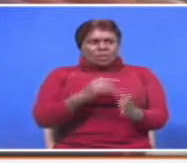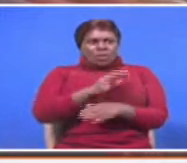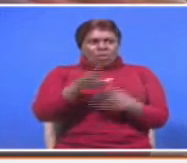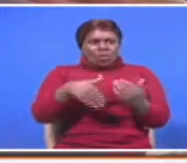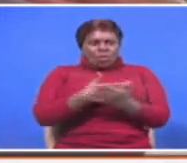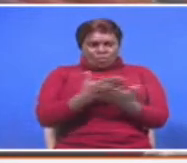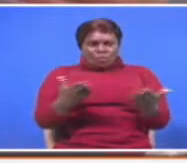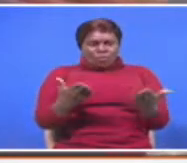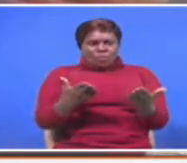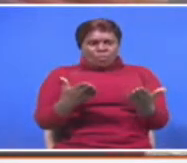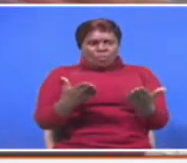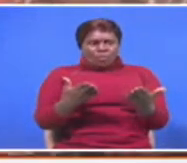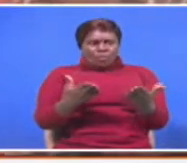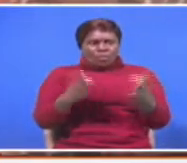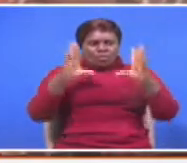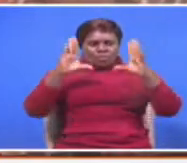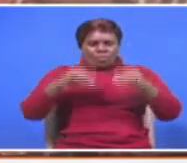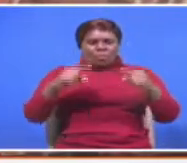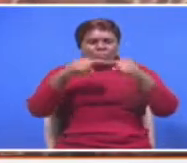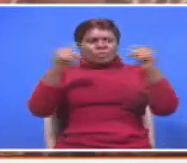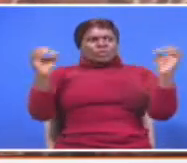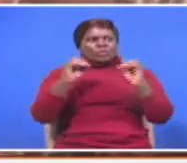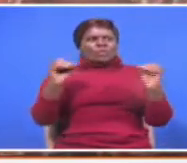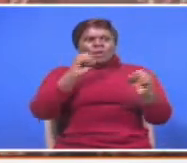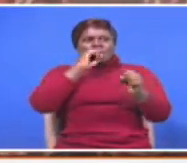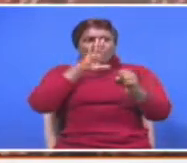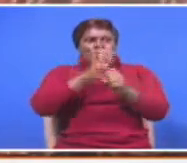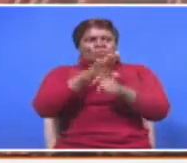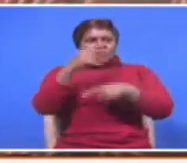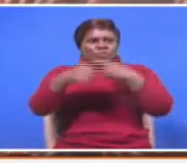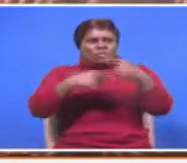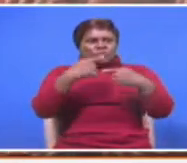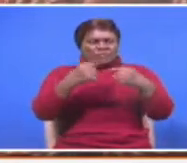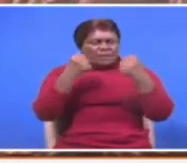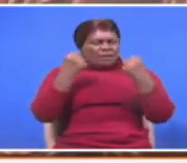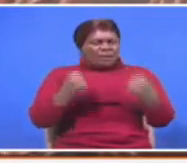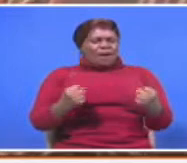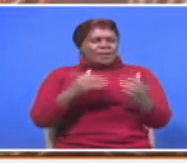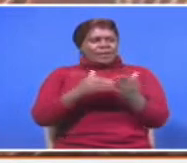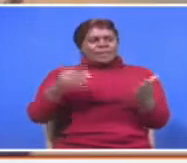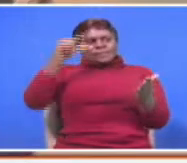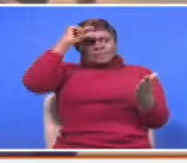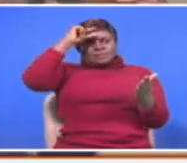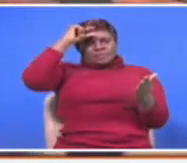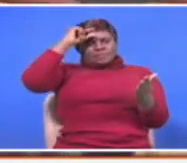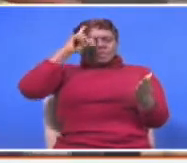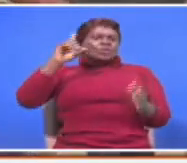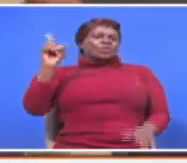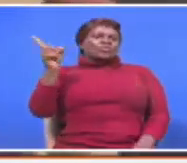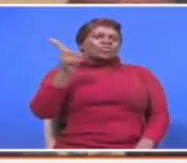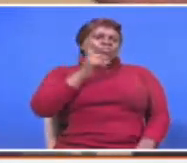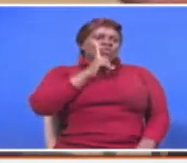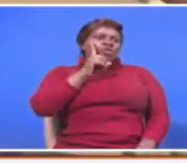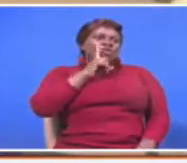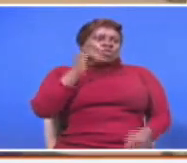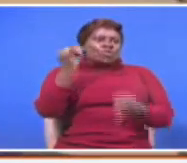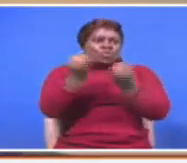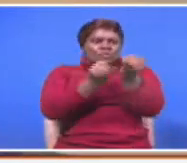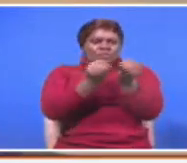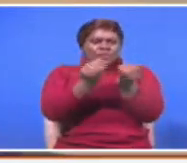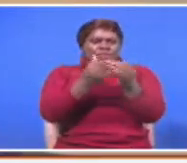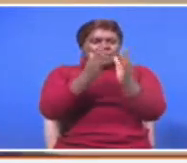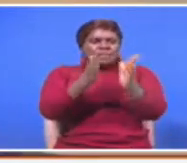yote, hawa tazima moto upinzani na kuwahidi kuendelea kukangu mudhidi ya serikali. Hapo kesho jumamosi